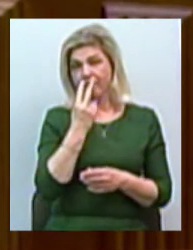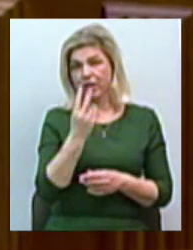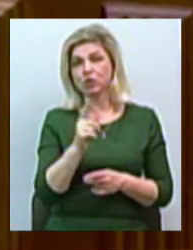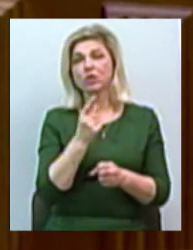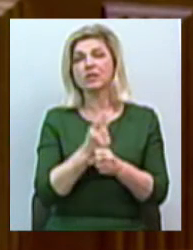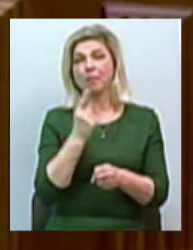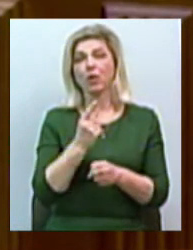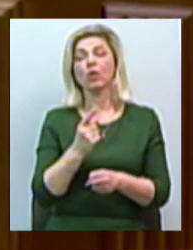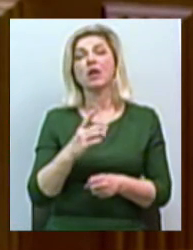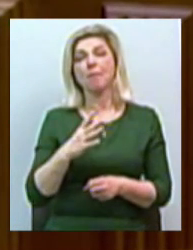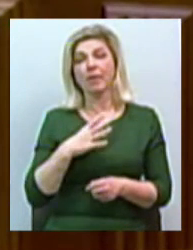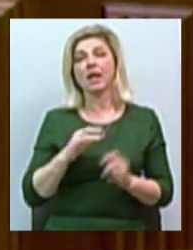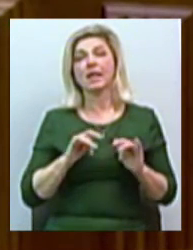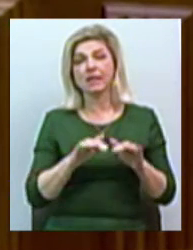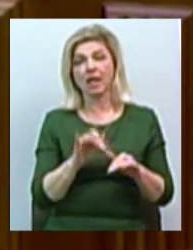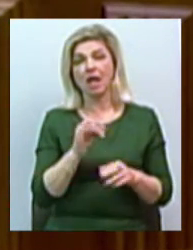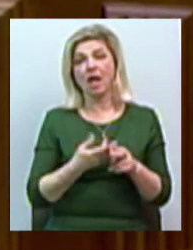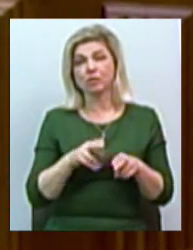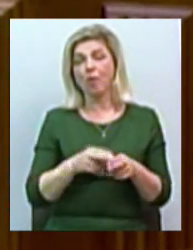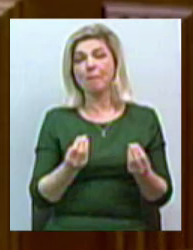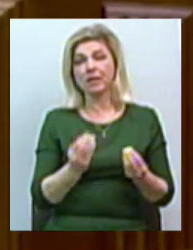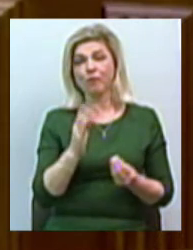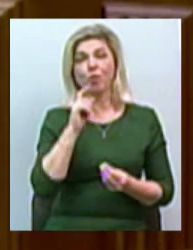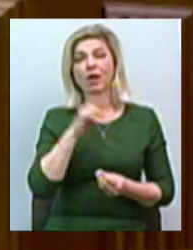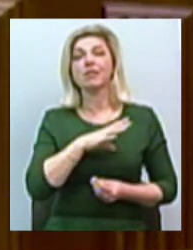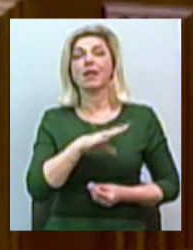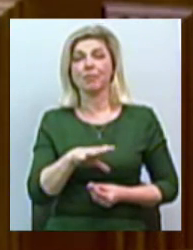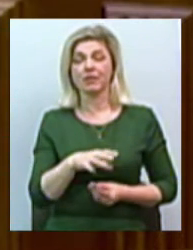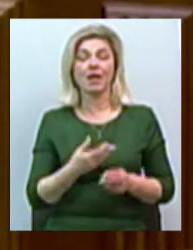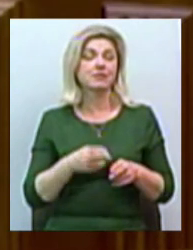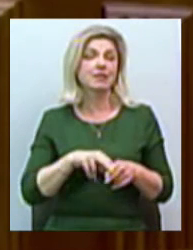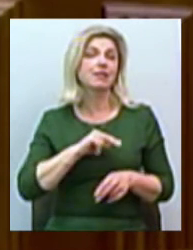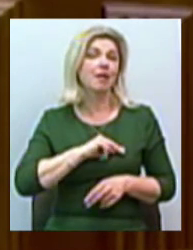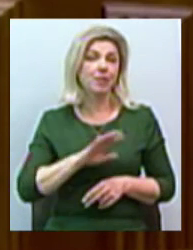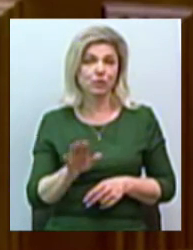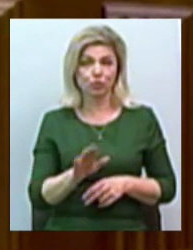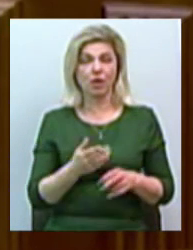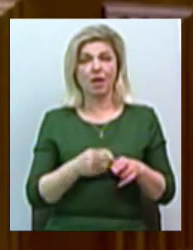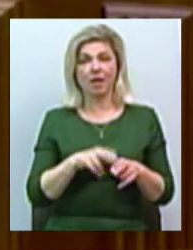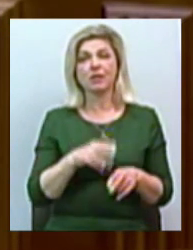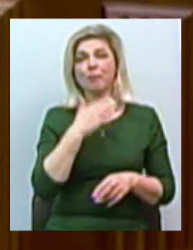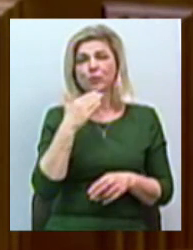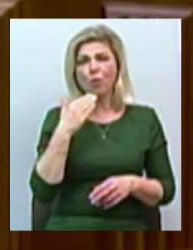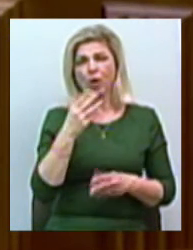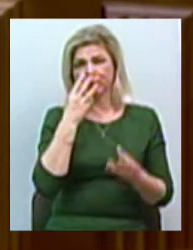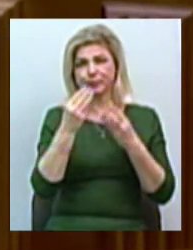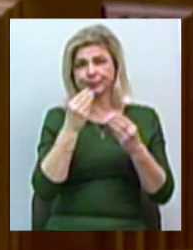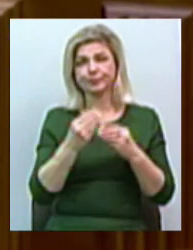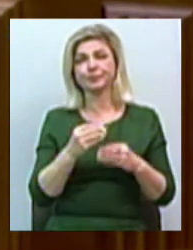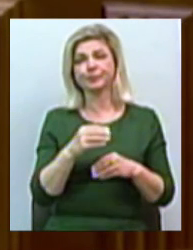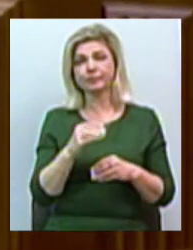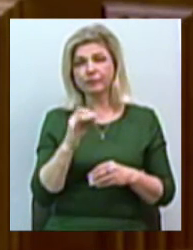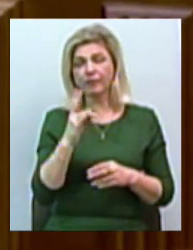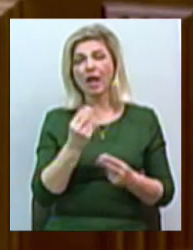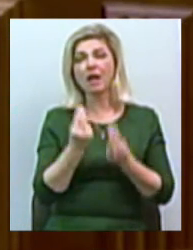заборона діяла, і цього бізнесу в країні не існувало. Вона не працює. В країні працюють тисячі потворних мафій з реальними автоматами на